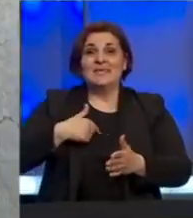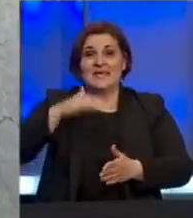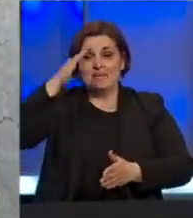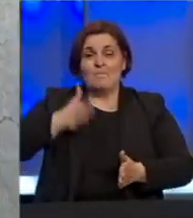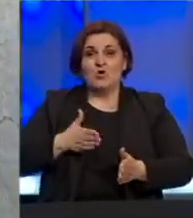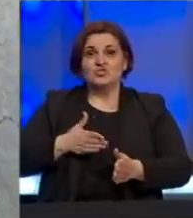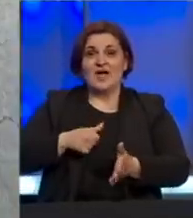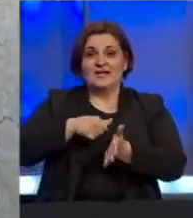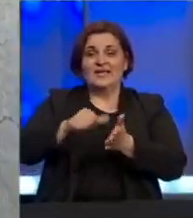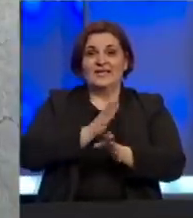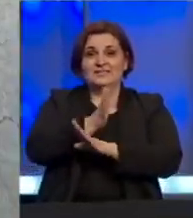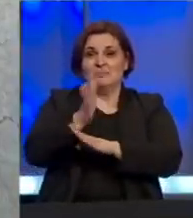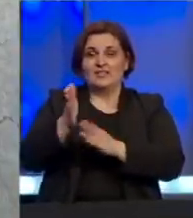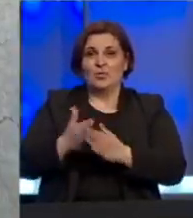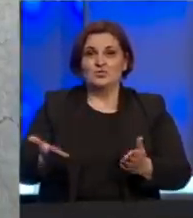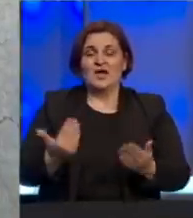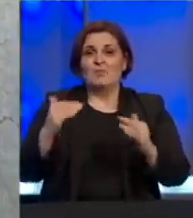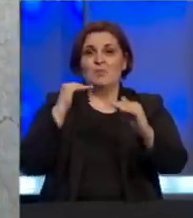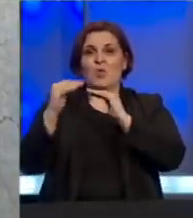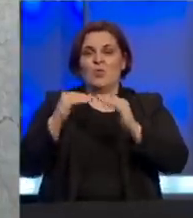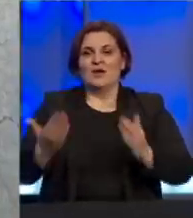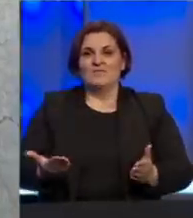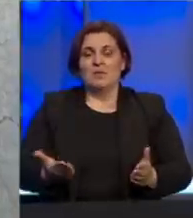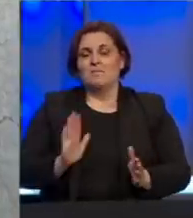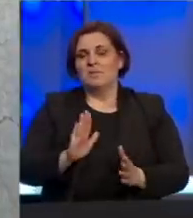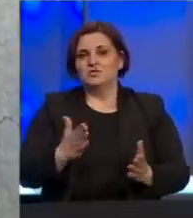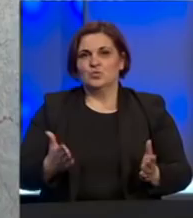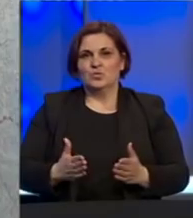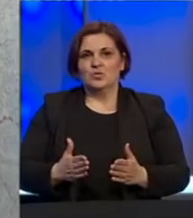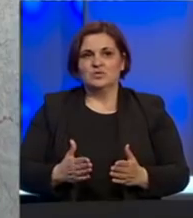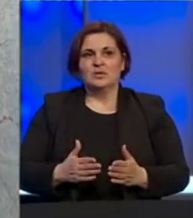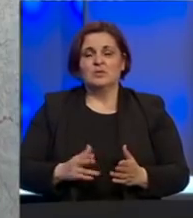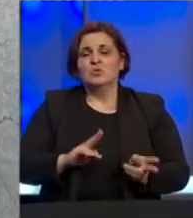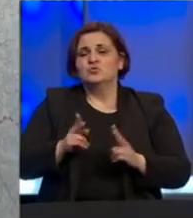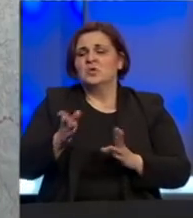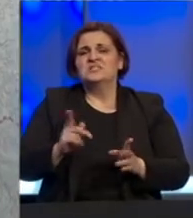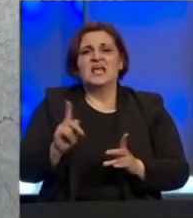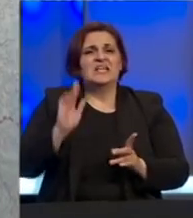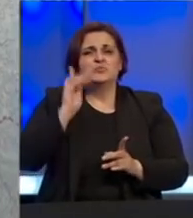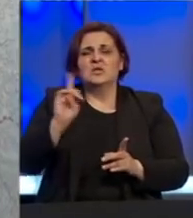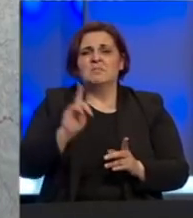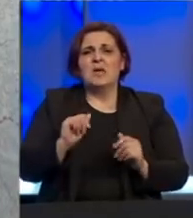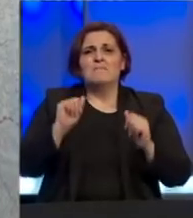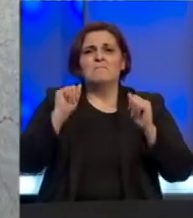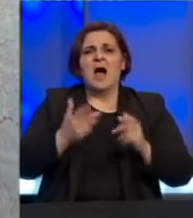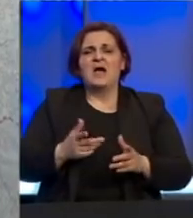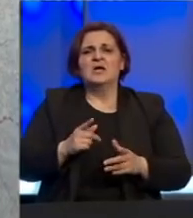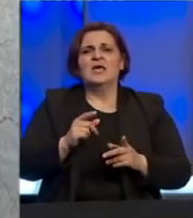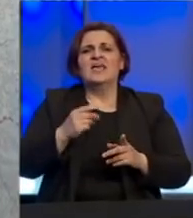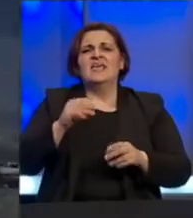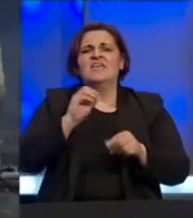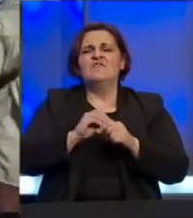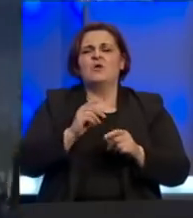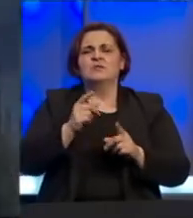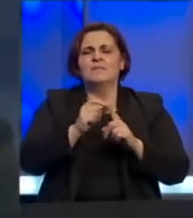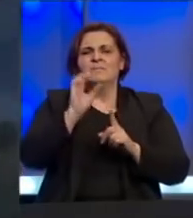poštonošće kako bi ti penzioneri bili u ravnopravnom položaju međutim sluha sa druge strane nije bilo banki ni fond Pio nisu pristali